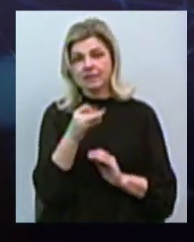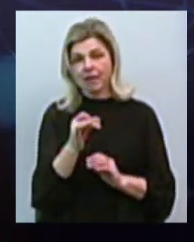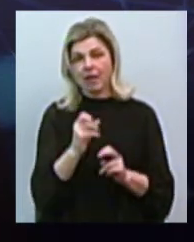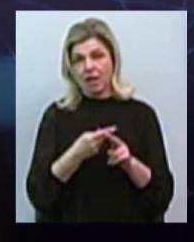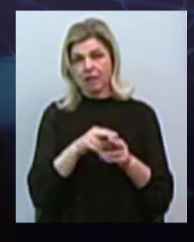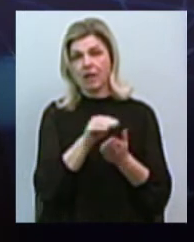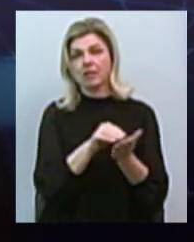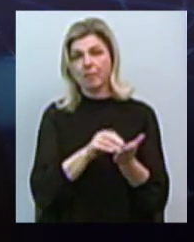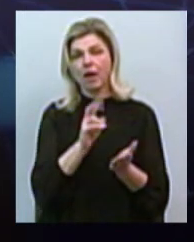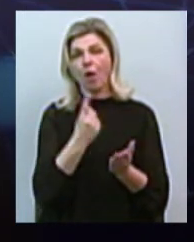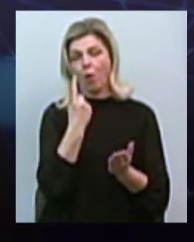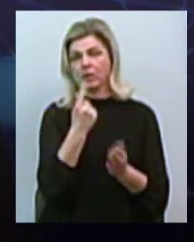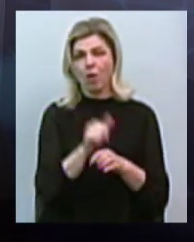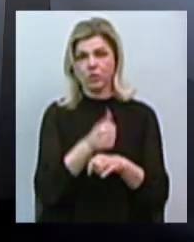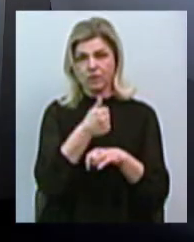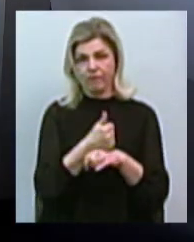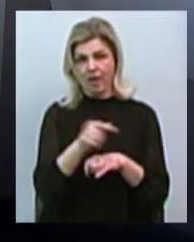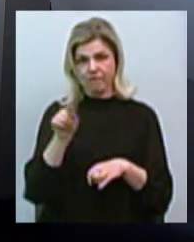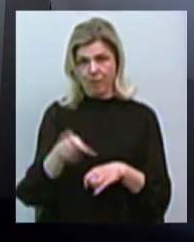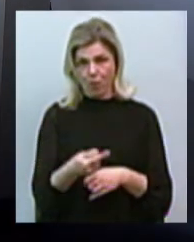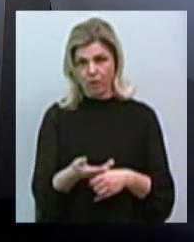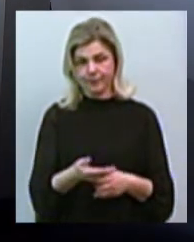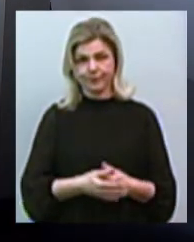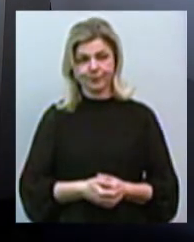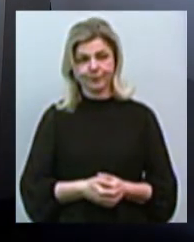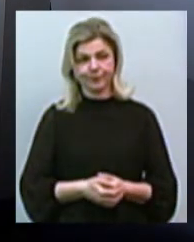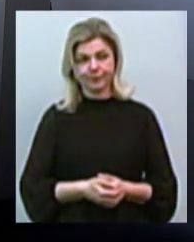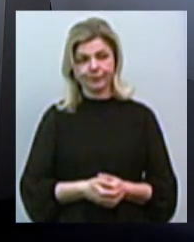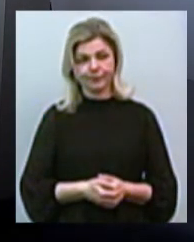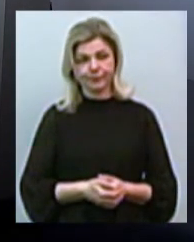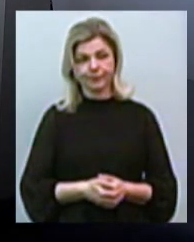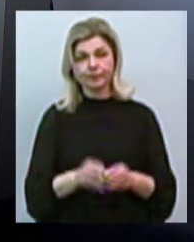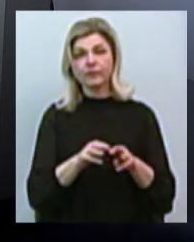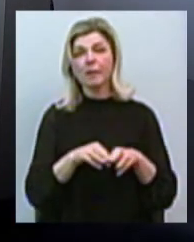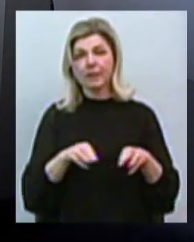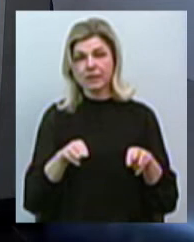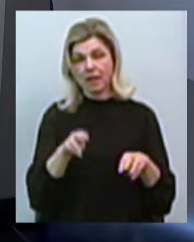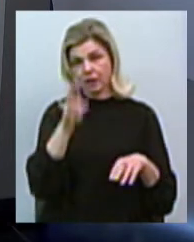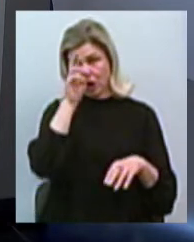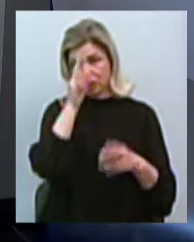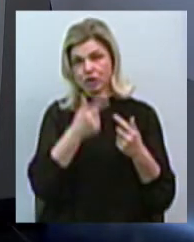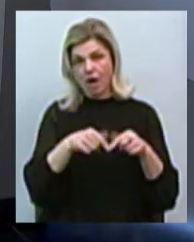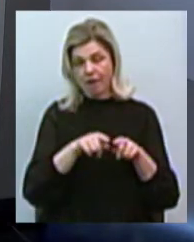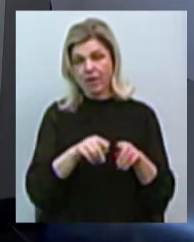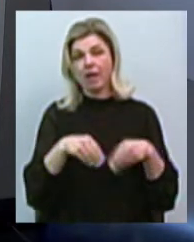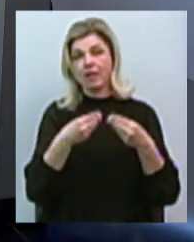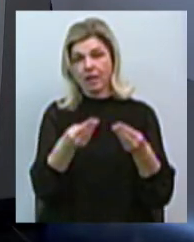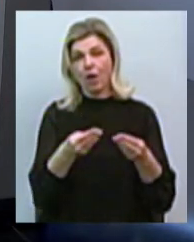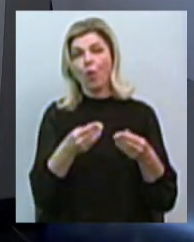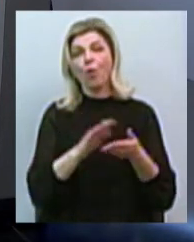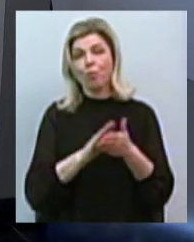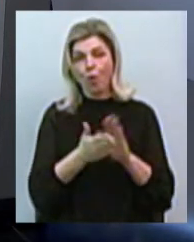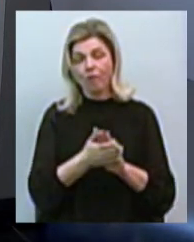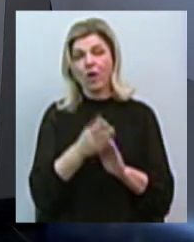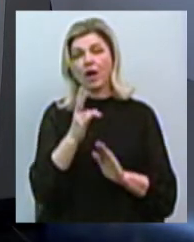одну із основних вимог і умов. Тобто, Міністерство держави дає умову на майбутньому